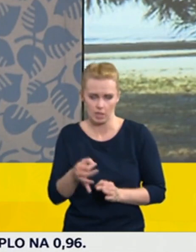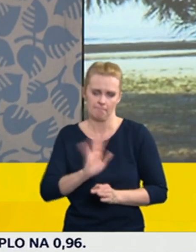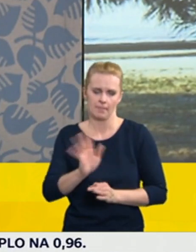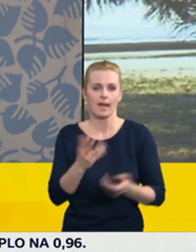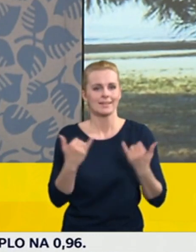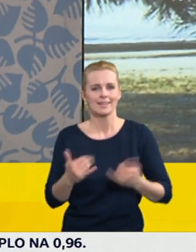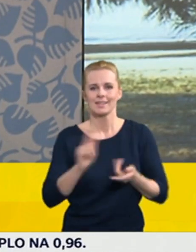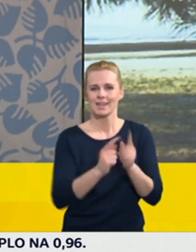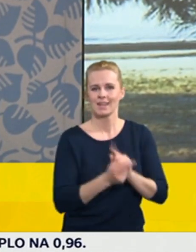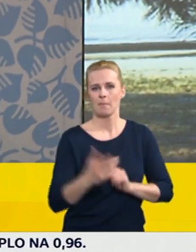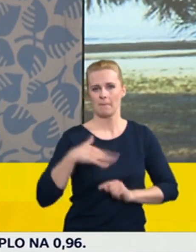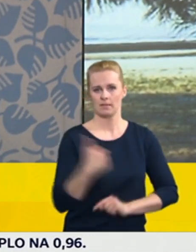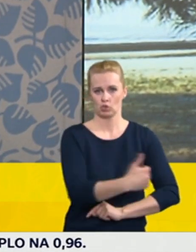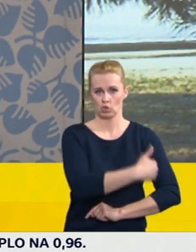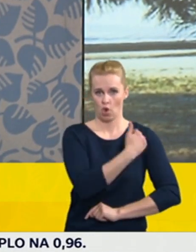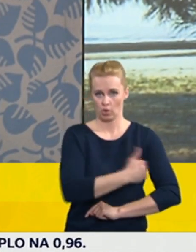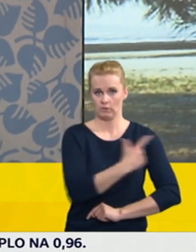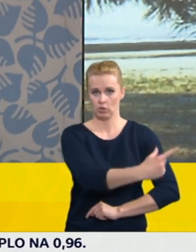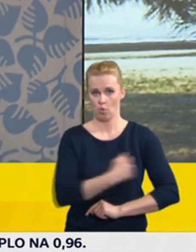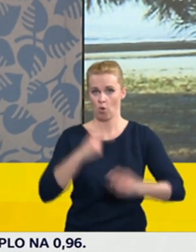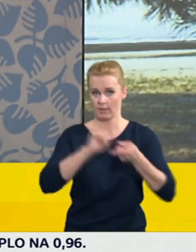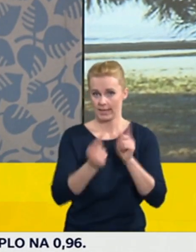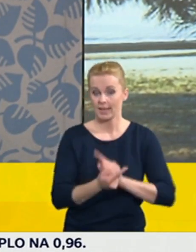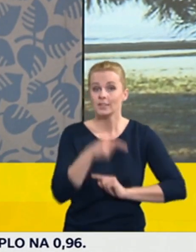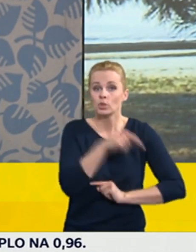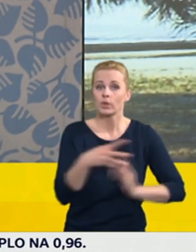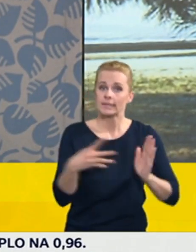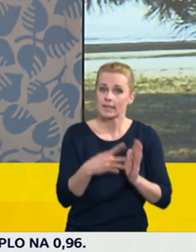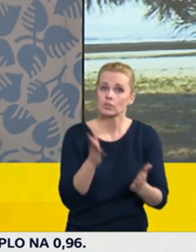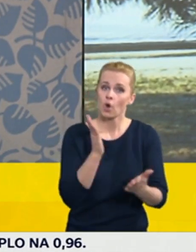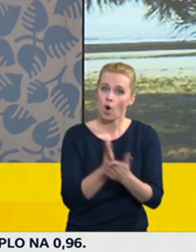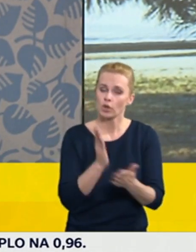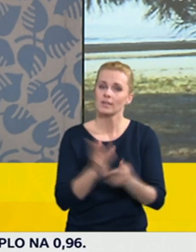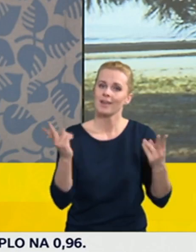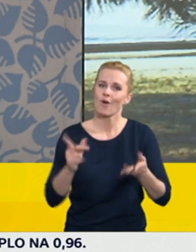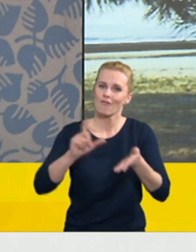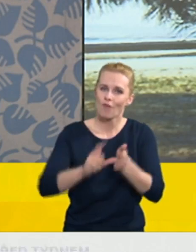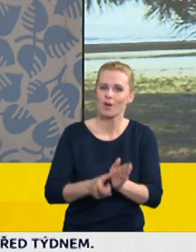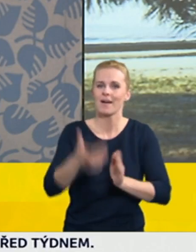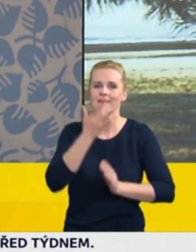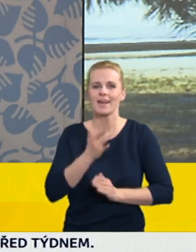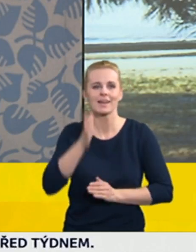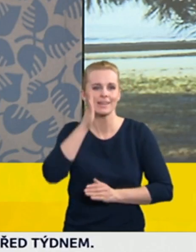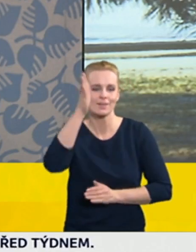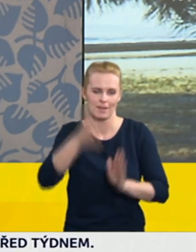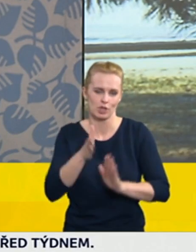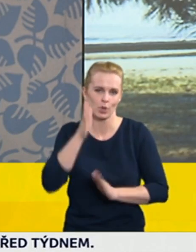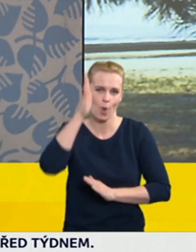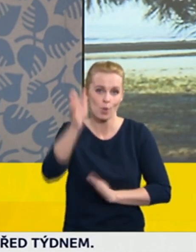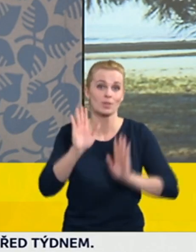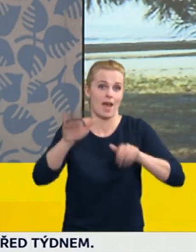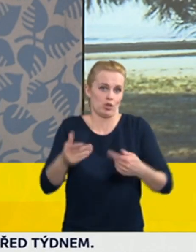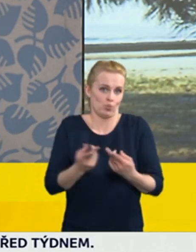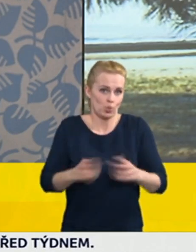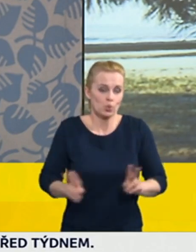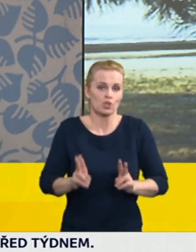školství o tom, že by to mohla být vhodná forma, jak například v budoucnu, až to bude na